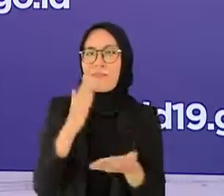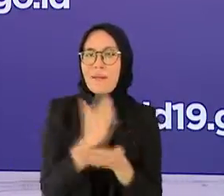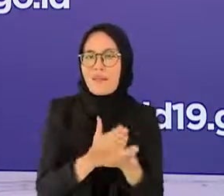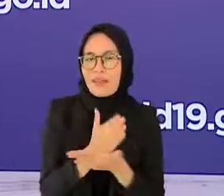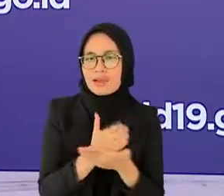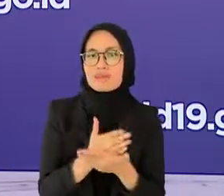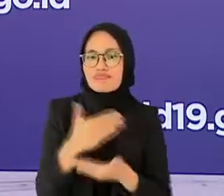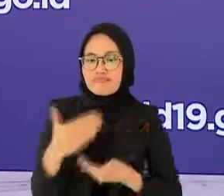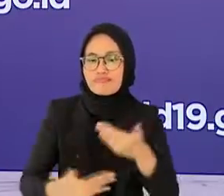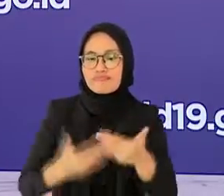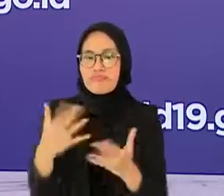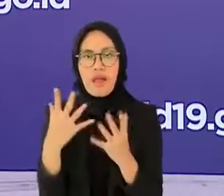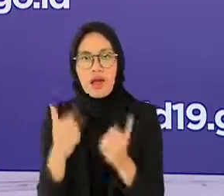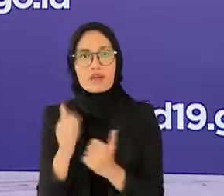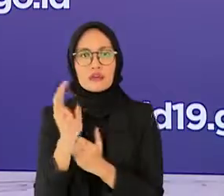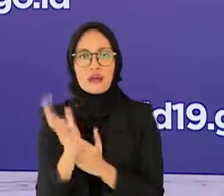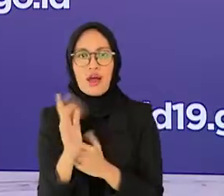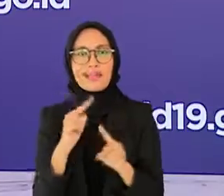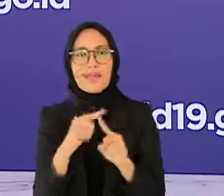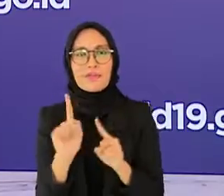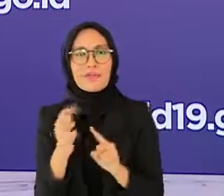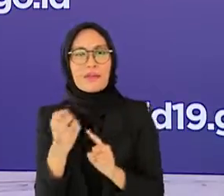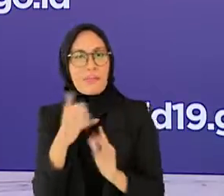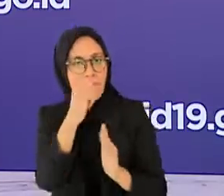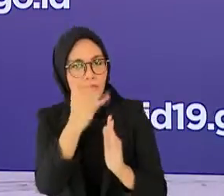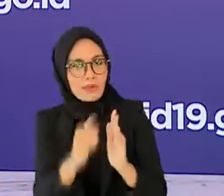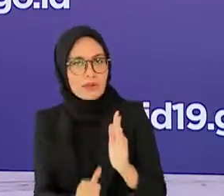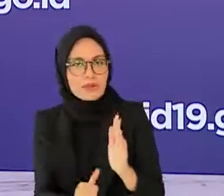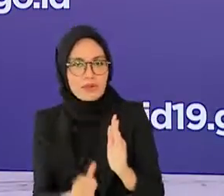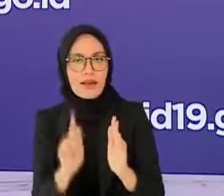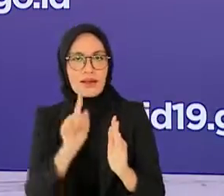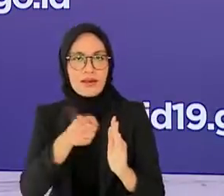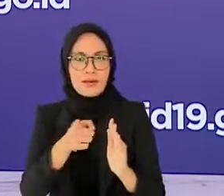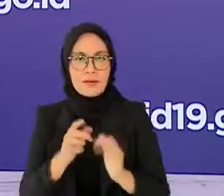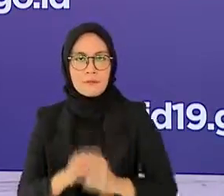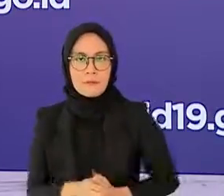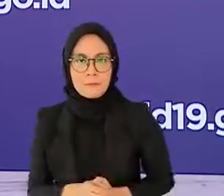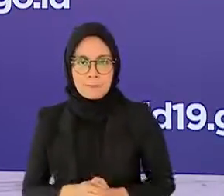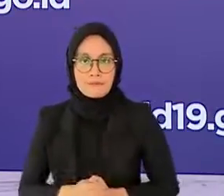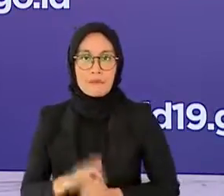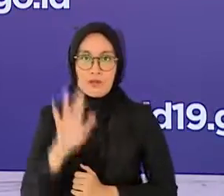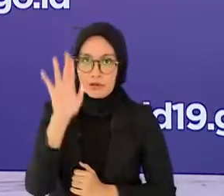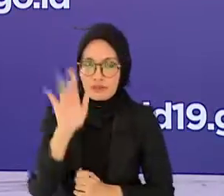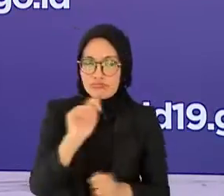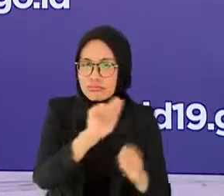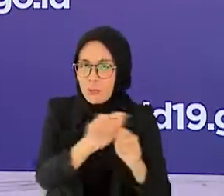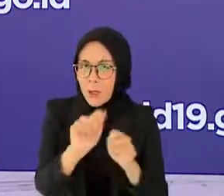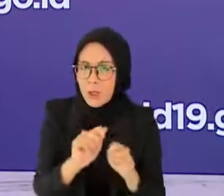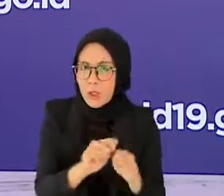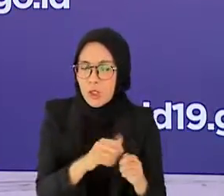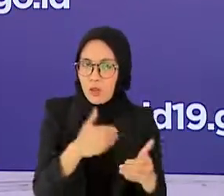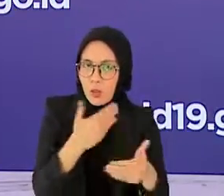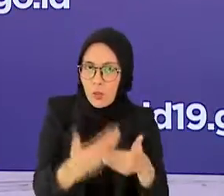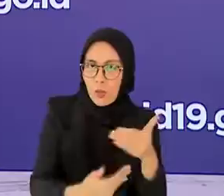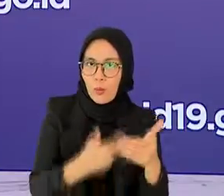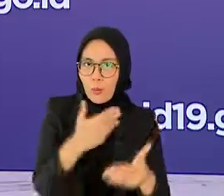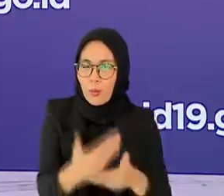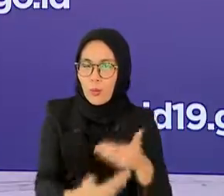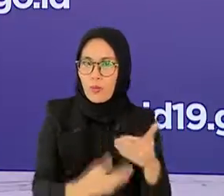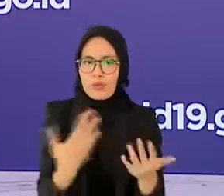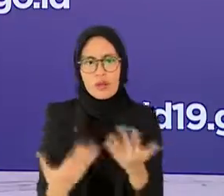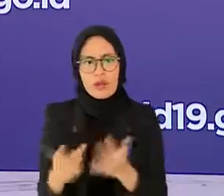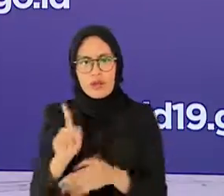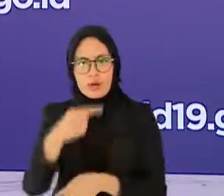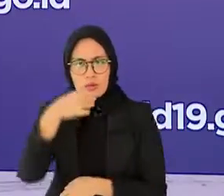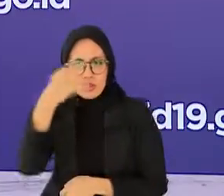dengan baik dan ditemukan beberapa catatan terkait protokol kesehatan yang nantinya akan terus diperbaiki baik meliputi random testing